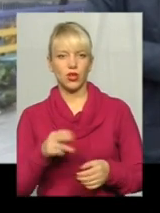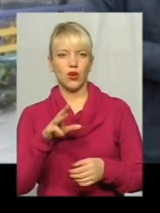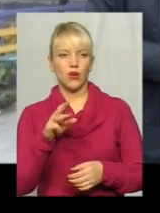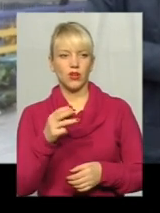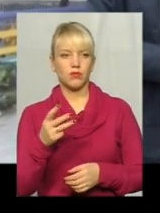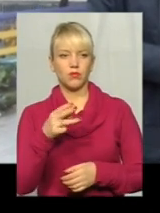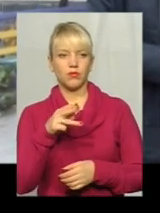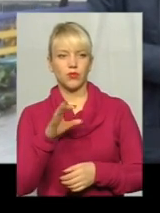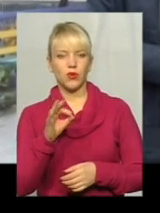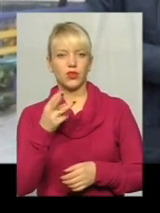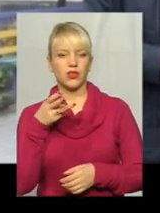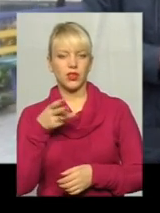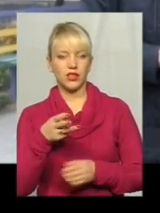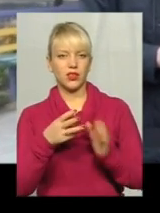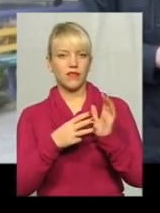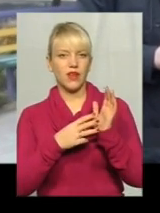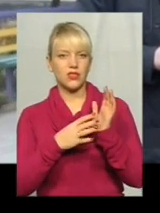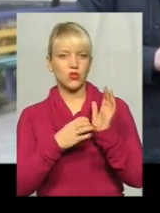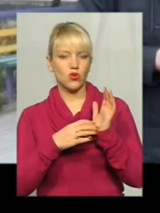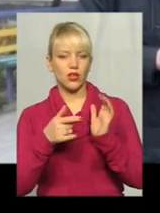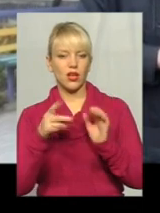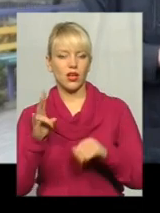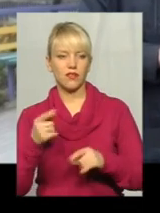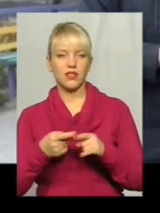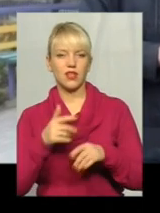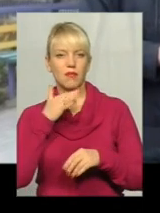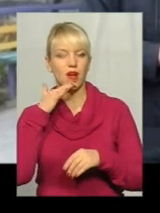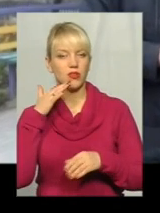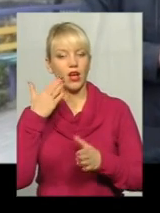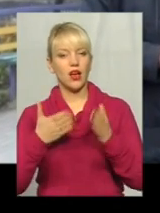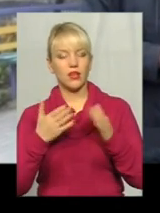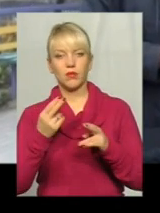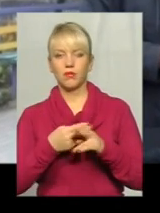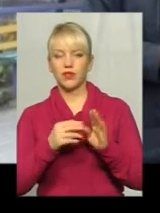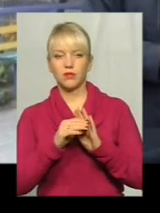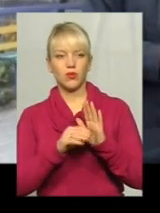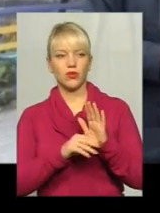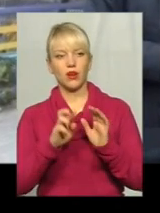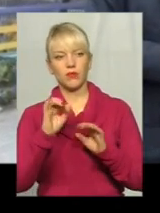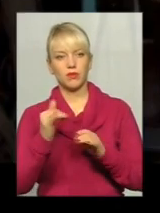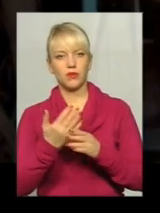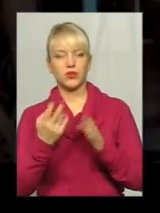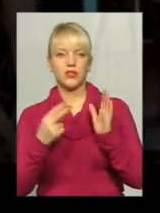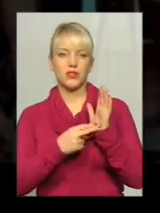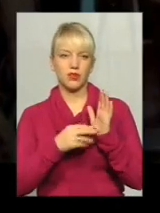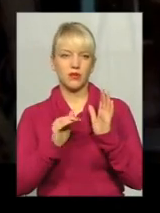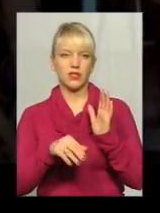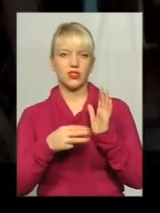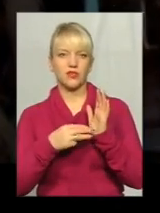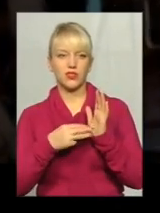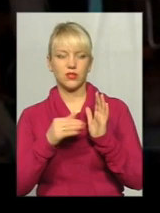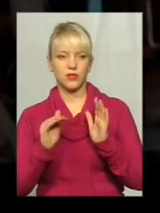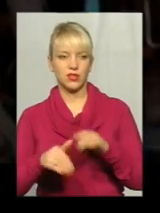Це багато, це дуже багато. А якщо без програми, то прийшли би 7-8 тисяч. Ремонтники